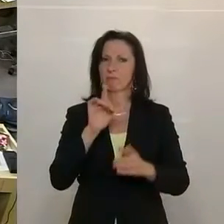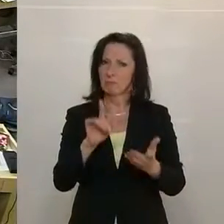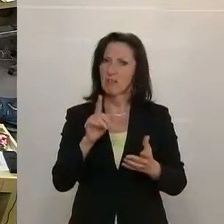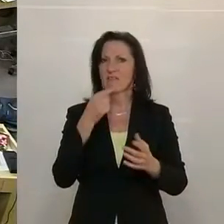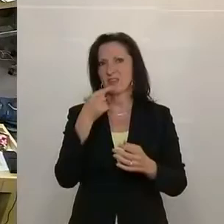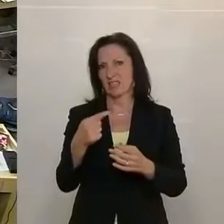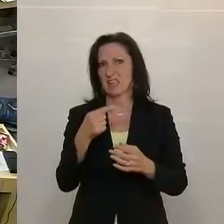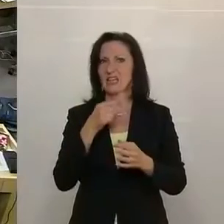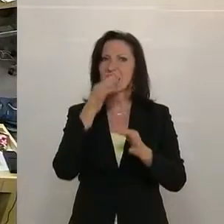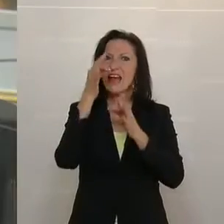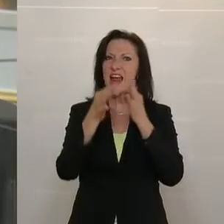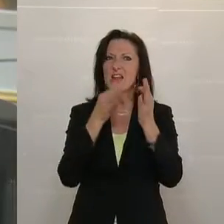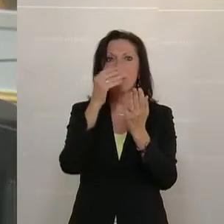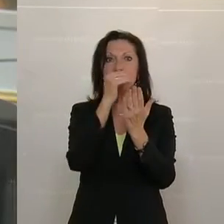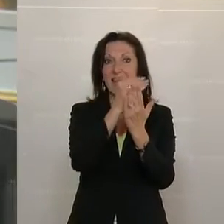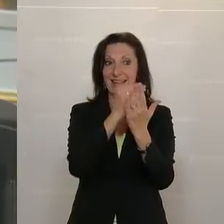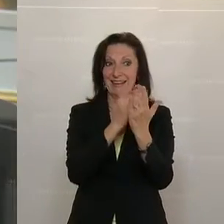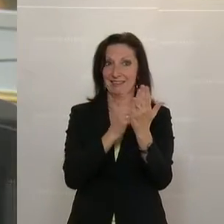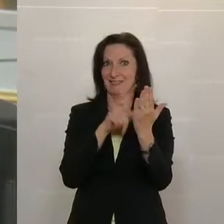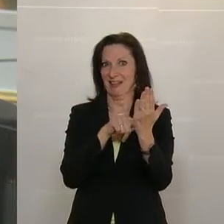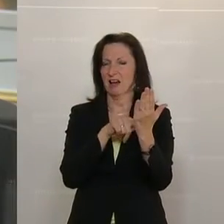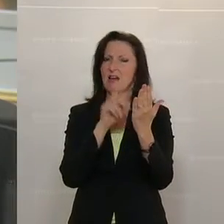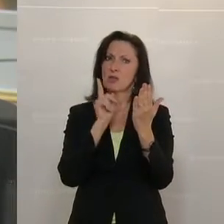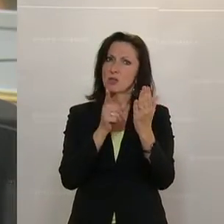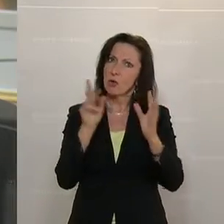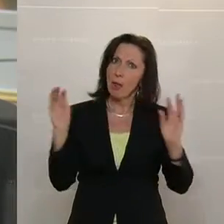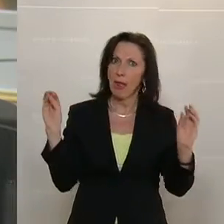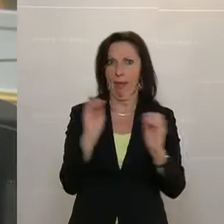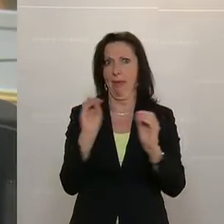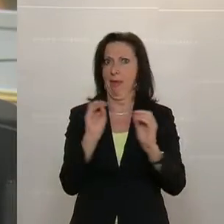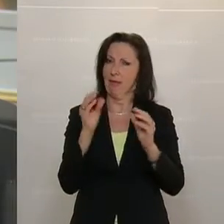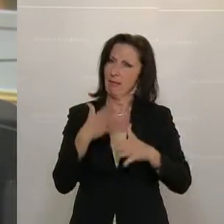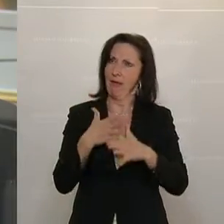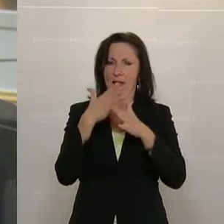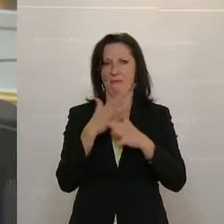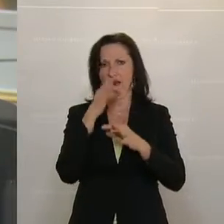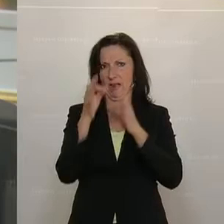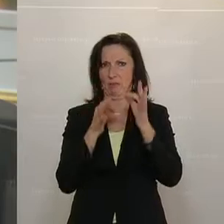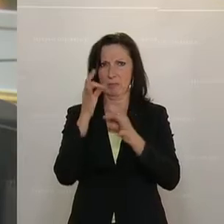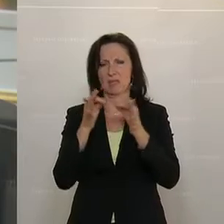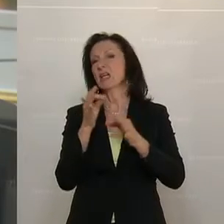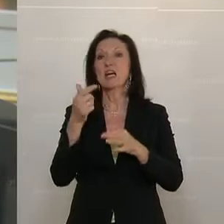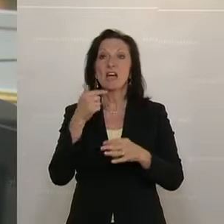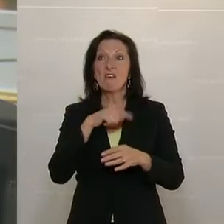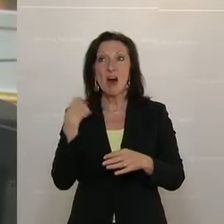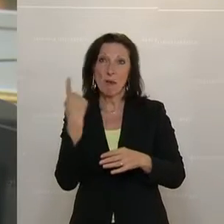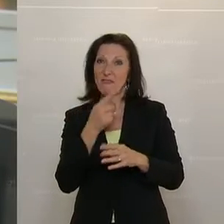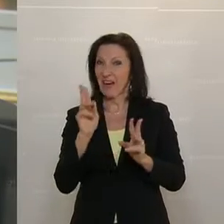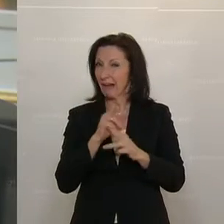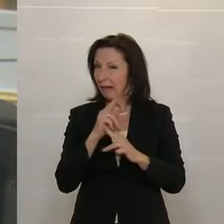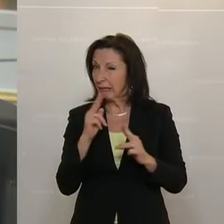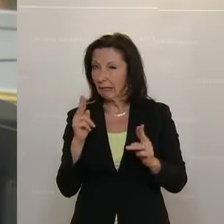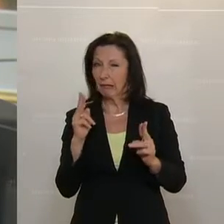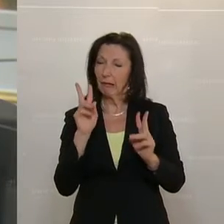dass das Informationsregister ein echtes Informationstool wird. Nicht ganz nachvollziehen können wir, dass